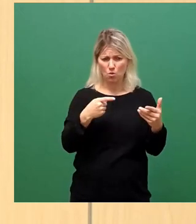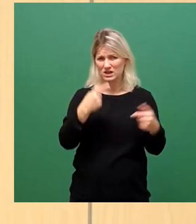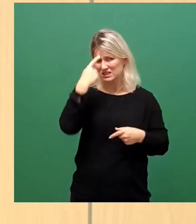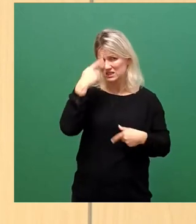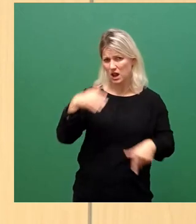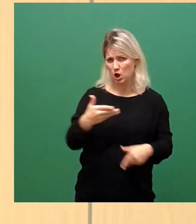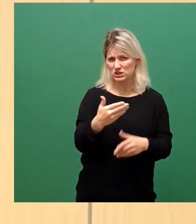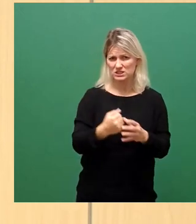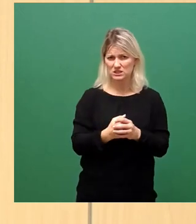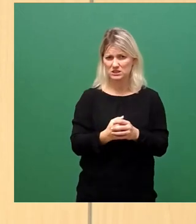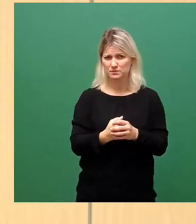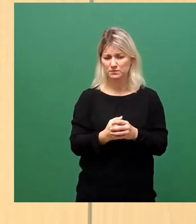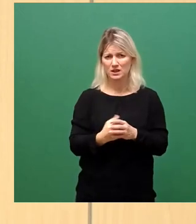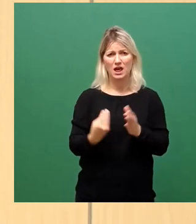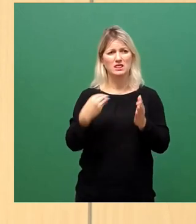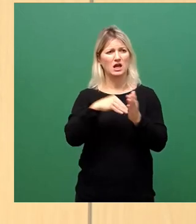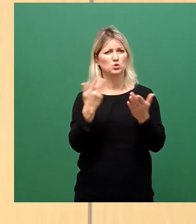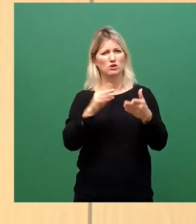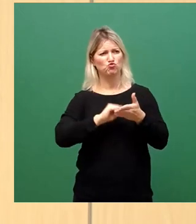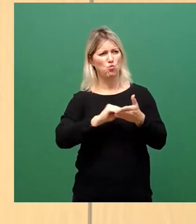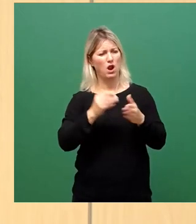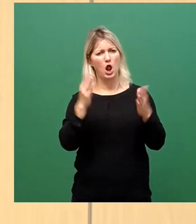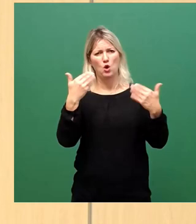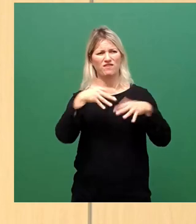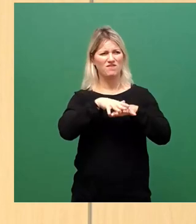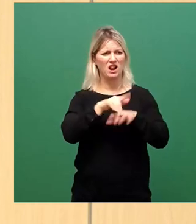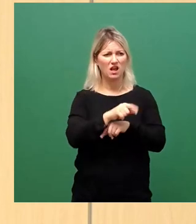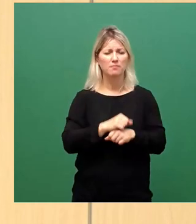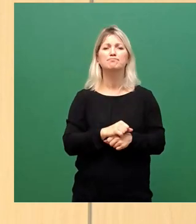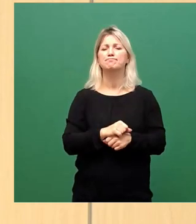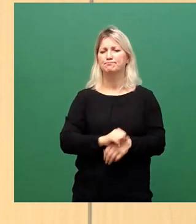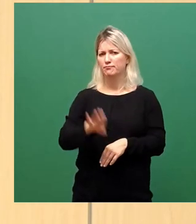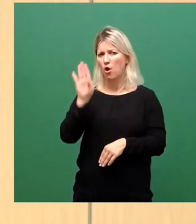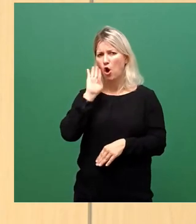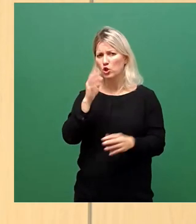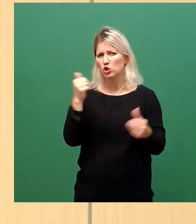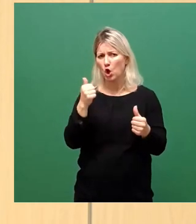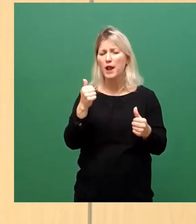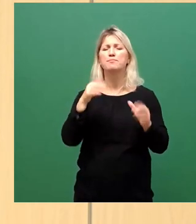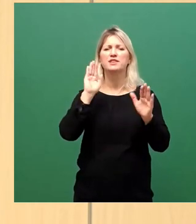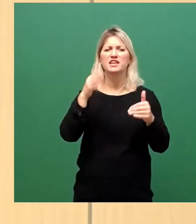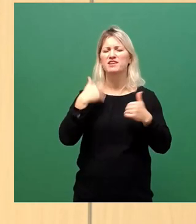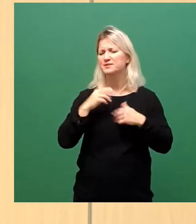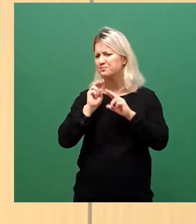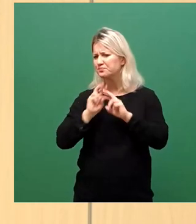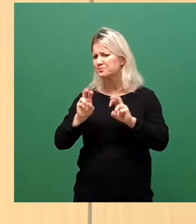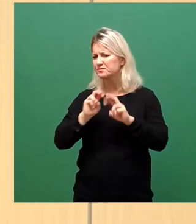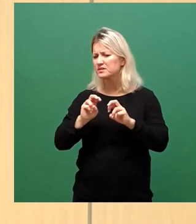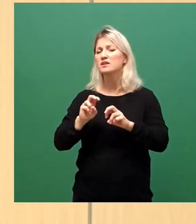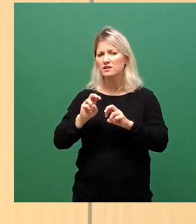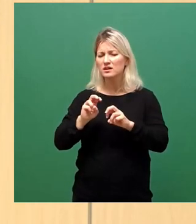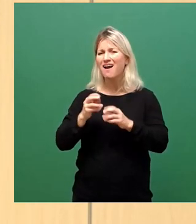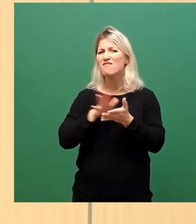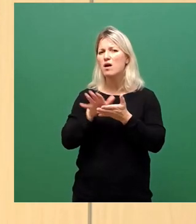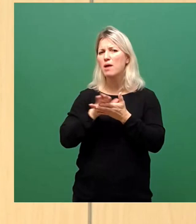hinaus Luftfilter für Schulen. Klingt ganz toll, klingt ganz fantastisch. Ich habe mich mal schlau gemacht, bei der Verbraucherzentrale.de